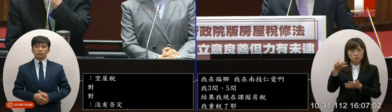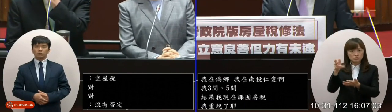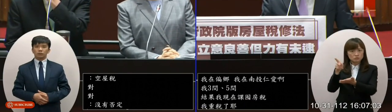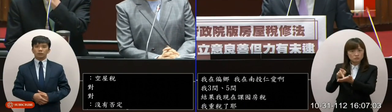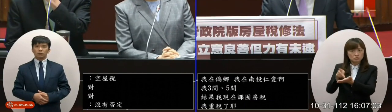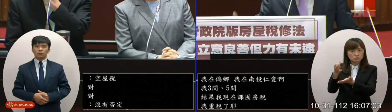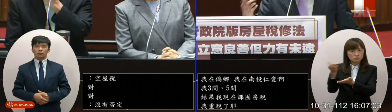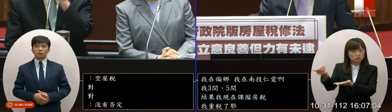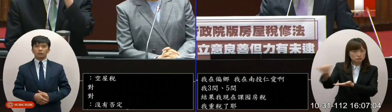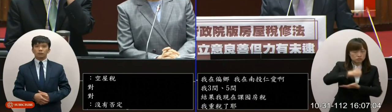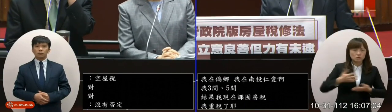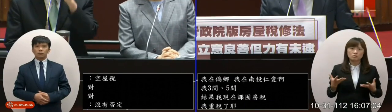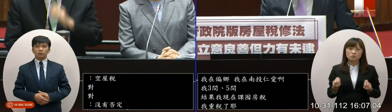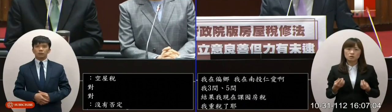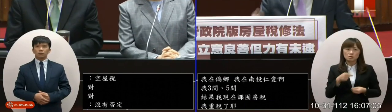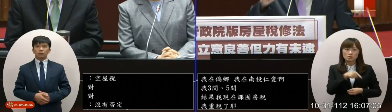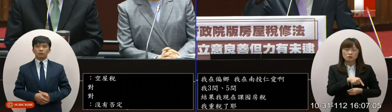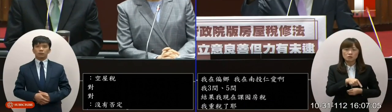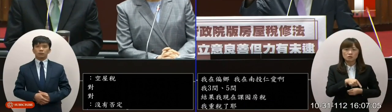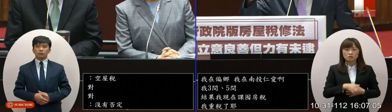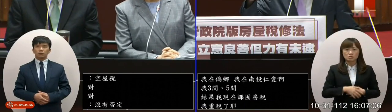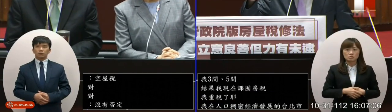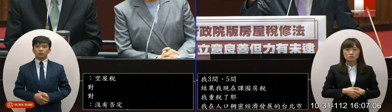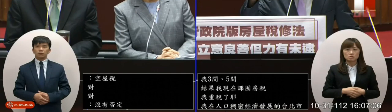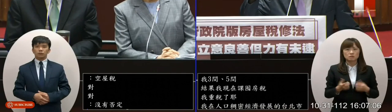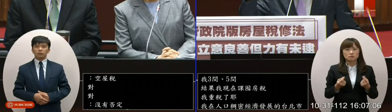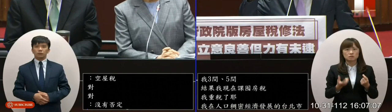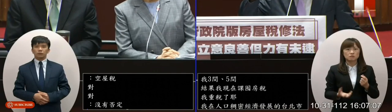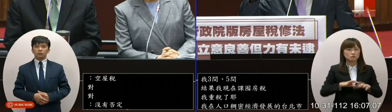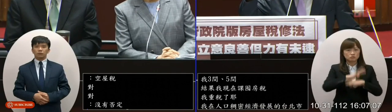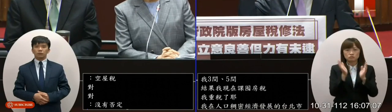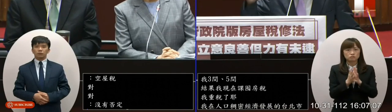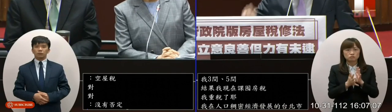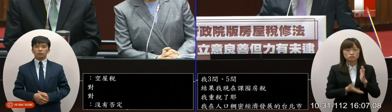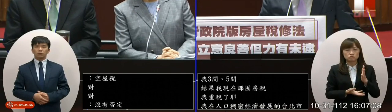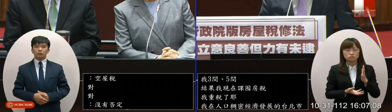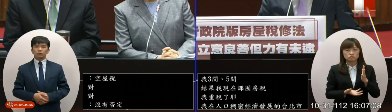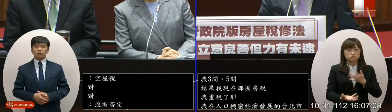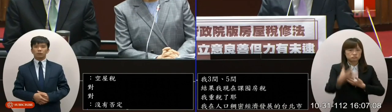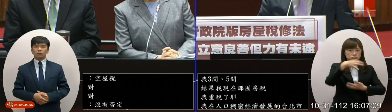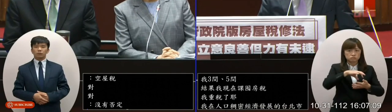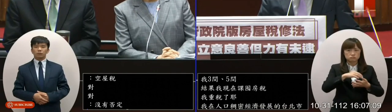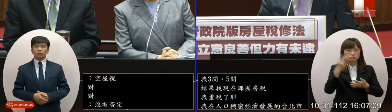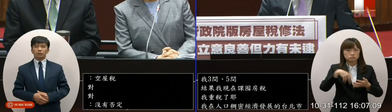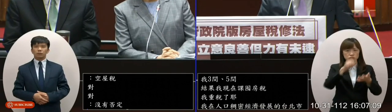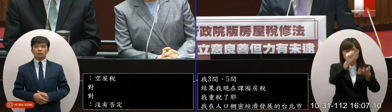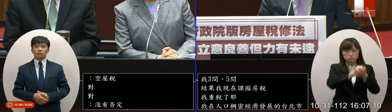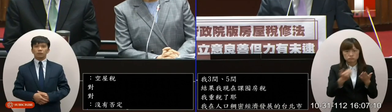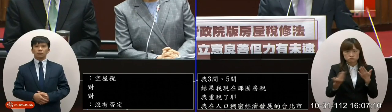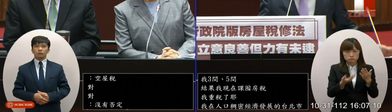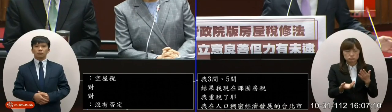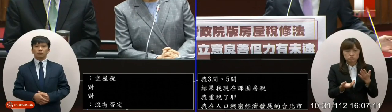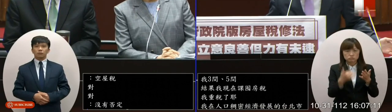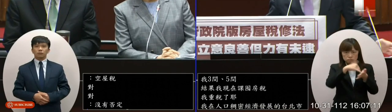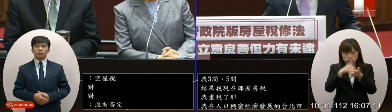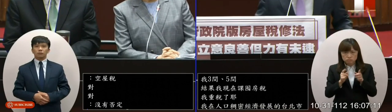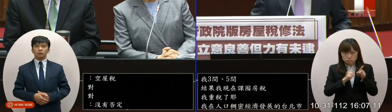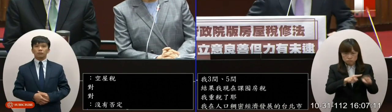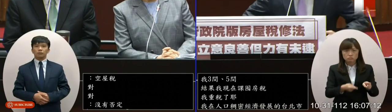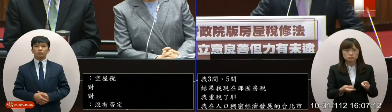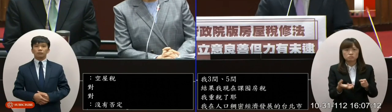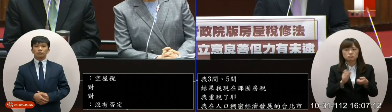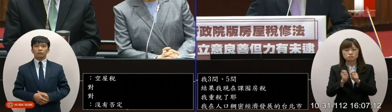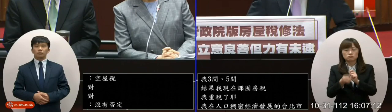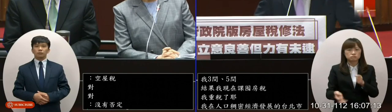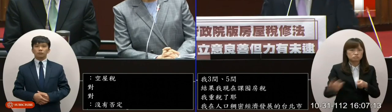給他改變啊你一樣是全數累進然後歸戶加稅啊你這些都沒有